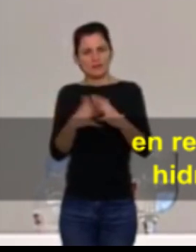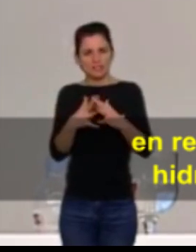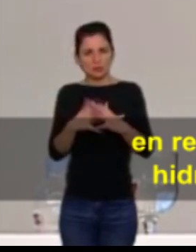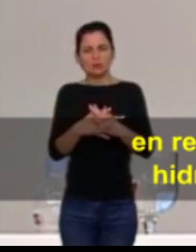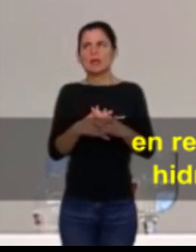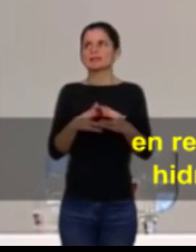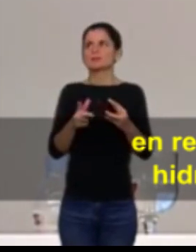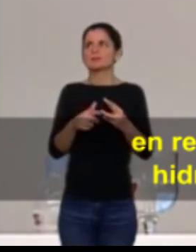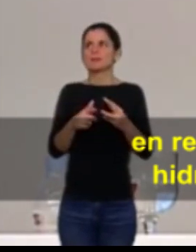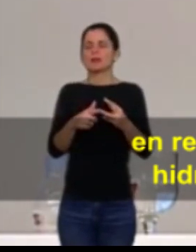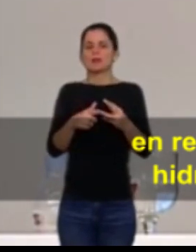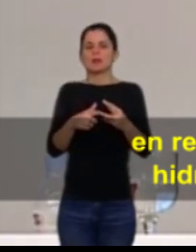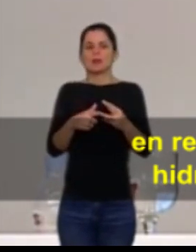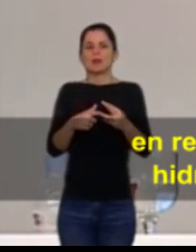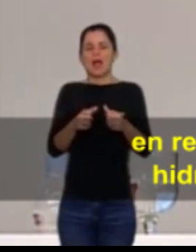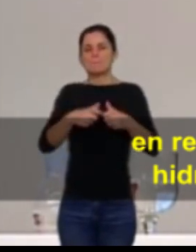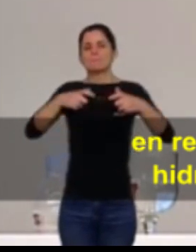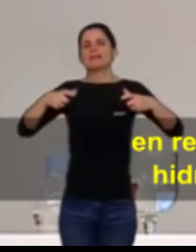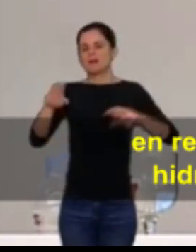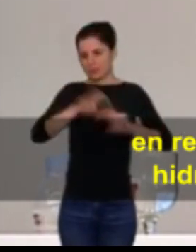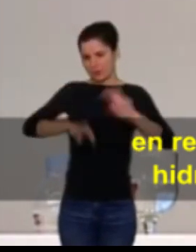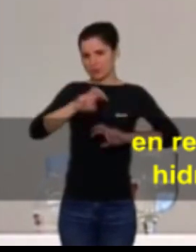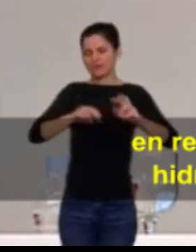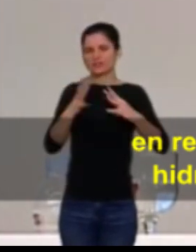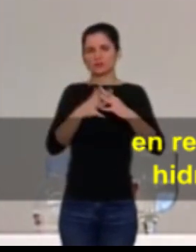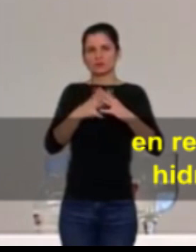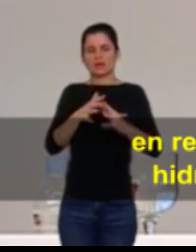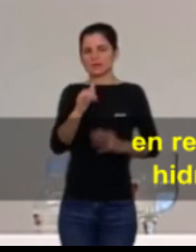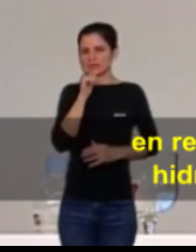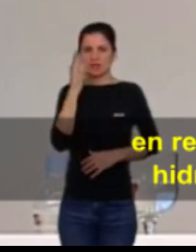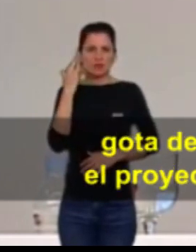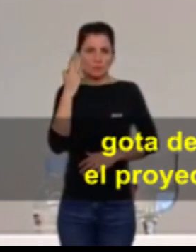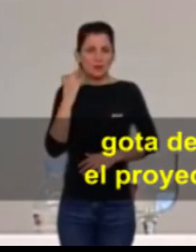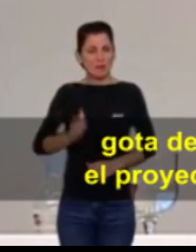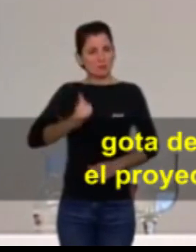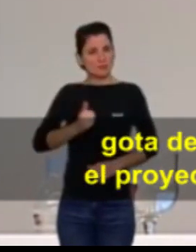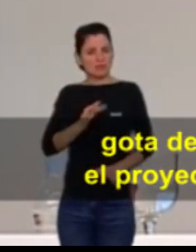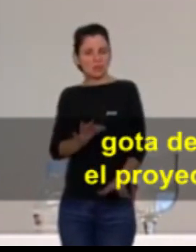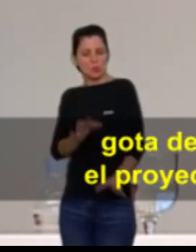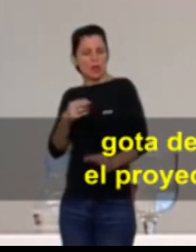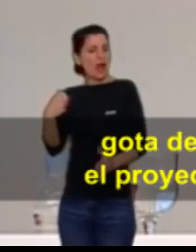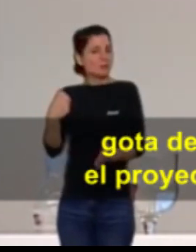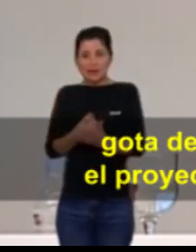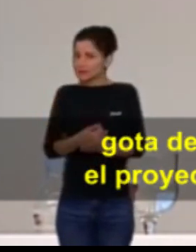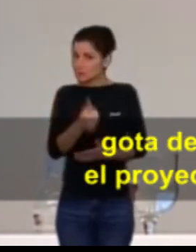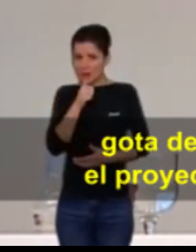quant a l'ampliació de les infraestructures hidràuliques per aprofitar fins a l'última gota d'aigua